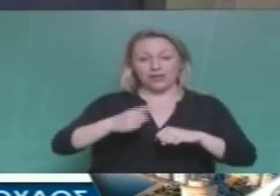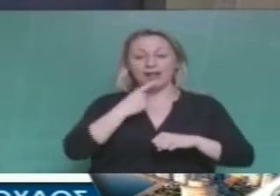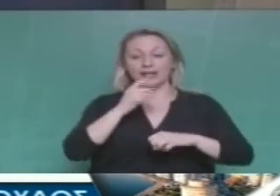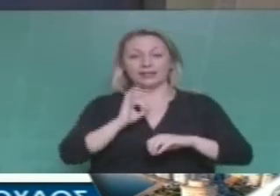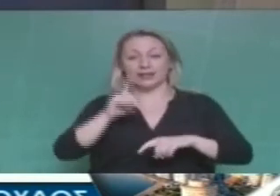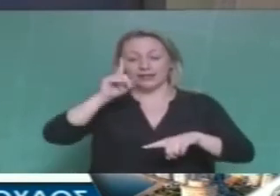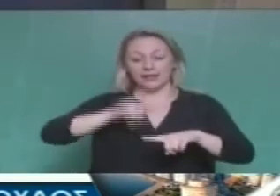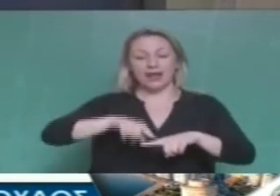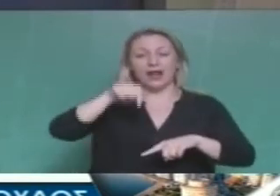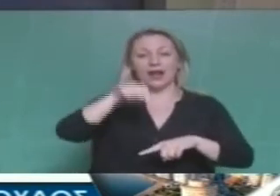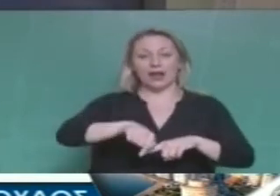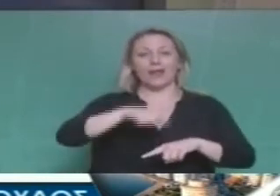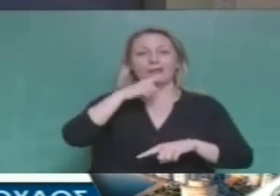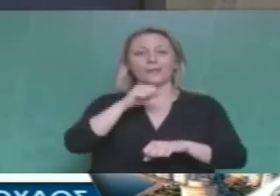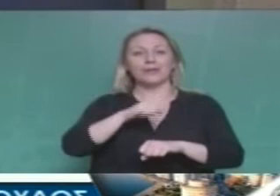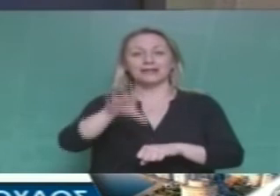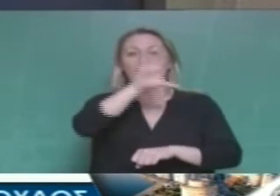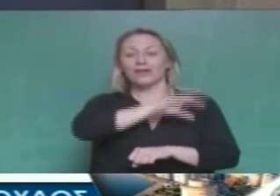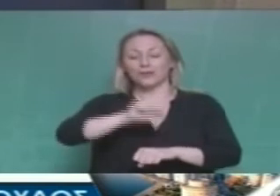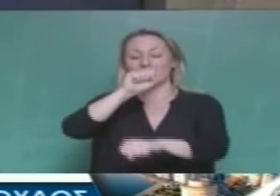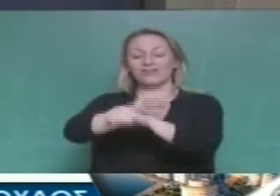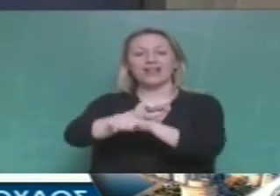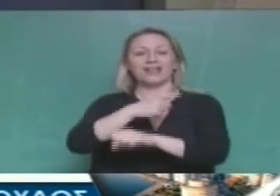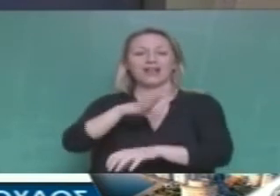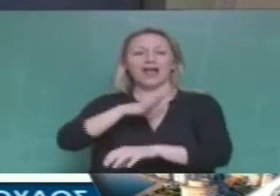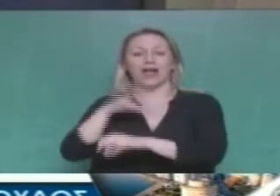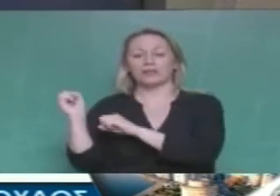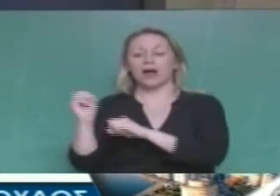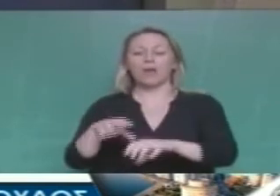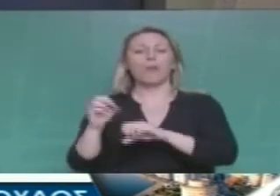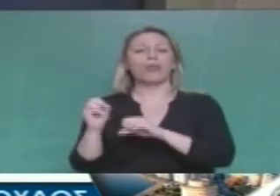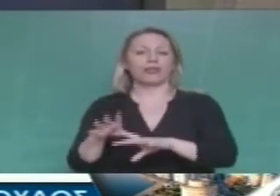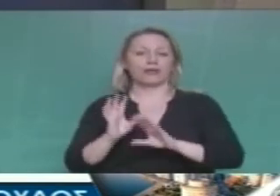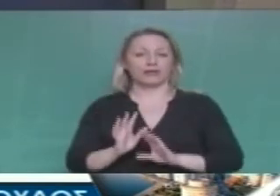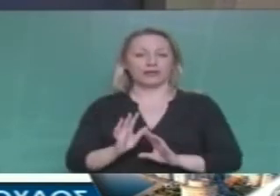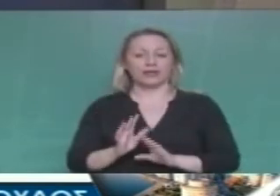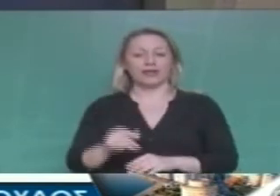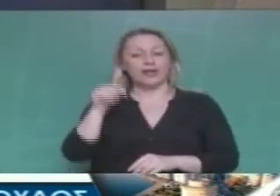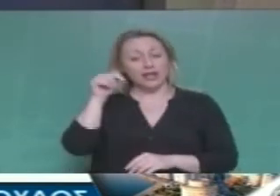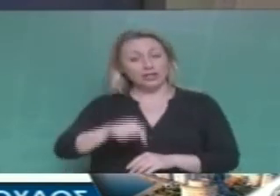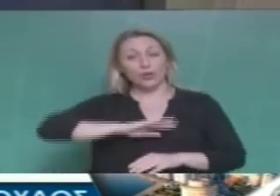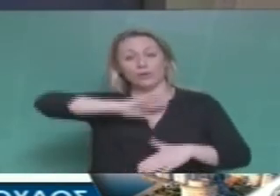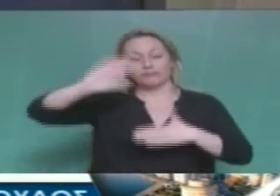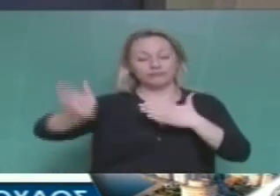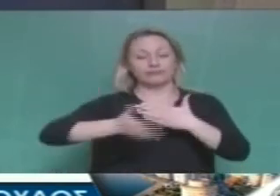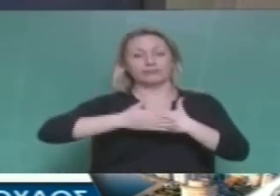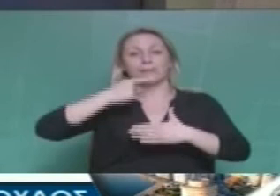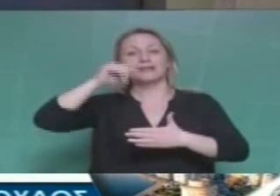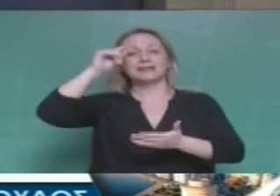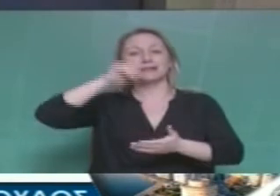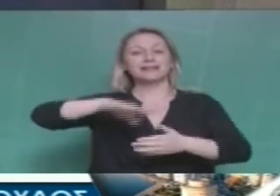τη χώρα μας σε φυλακή της Ευρώπης σε αποθήκη ψυχών όπως υπόθηκε τώρα και σε κλειστότητας αντόπεδο συγκέντρωσης